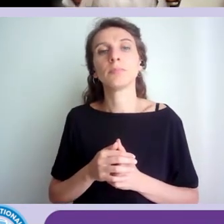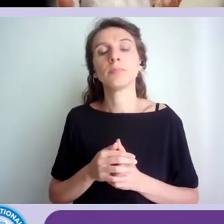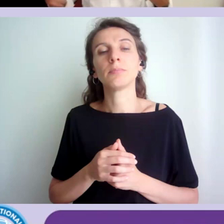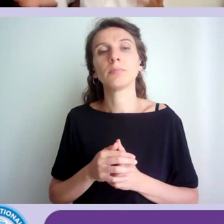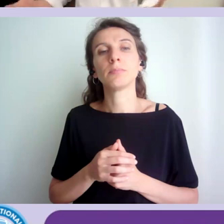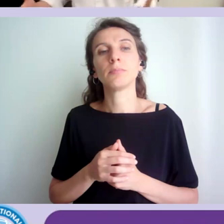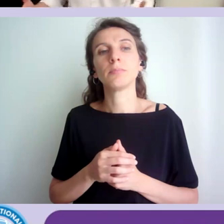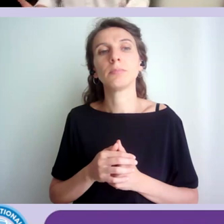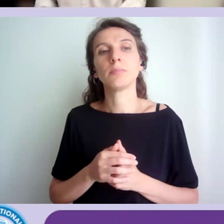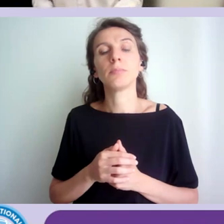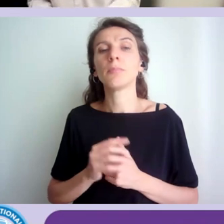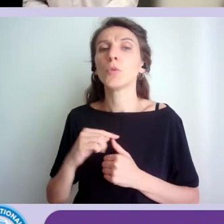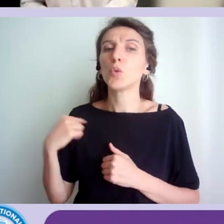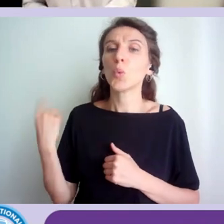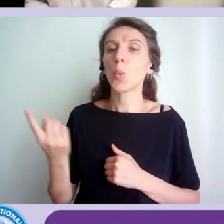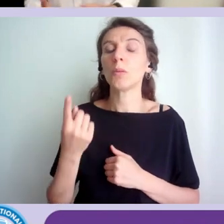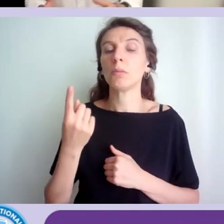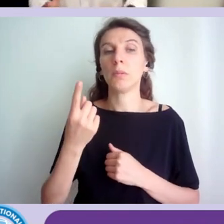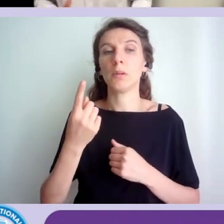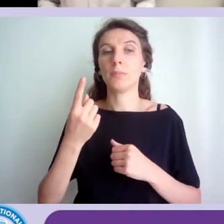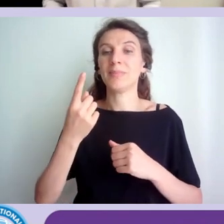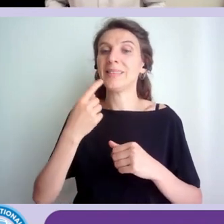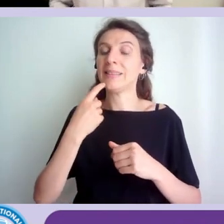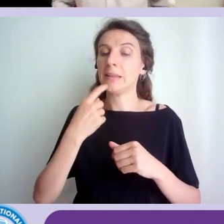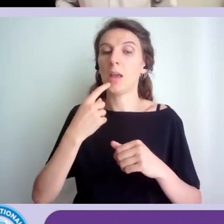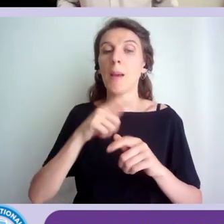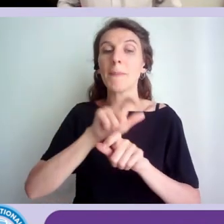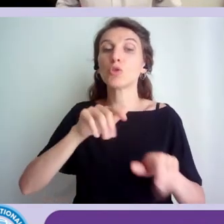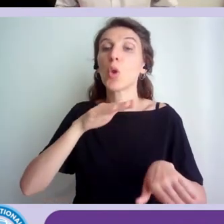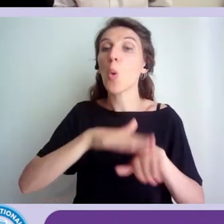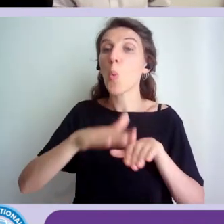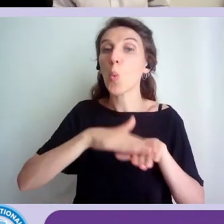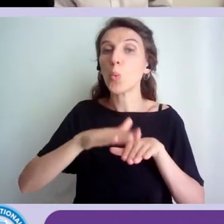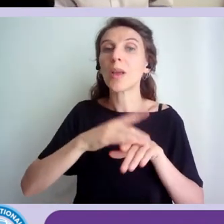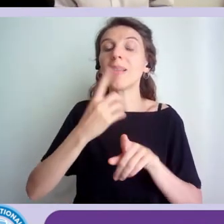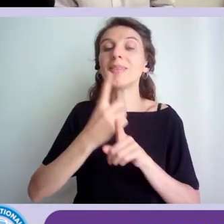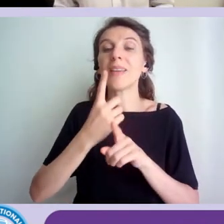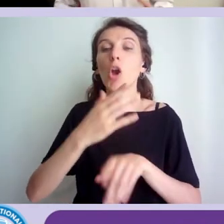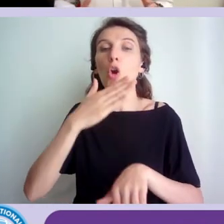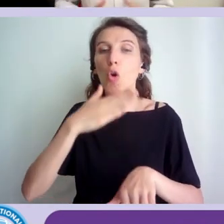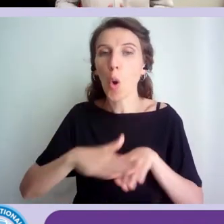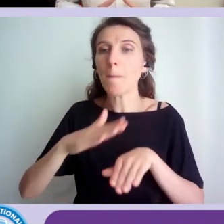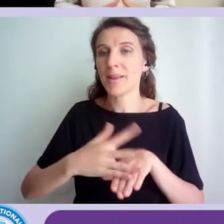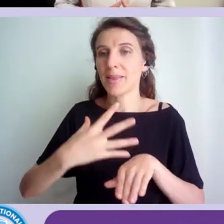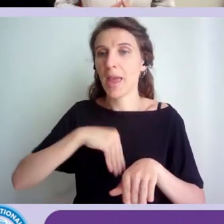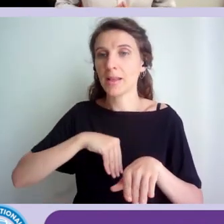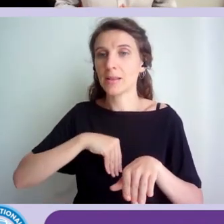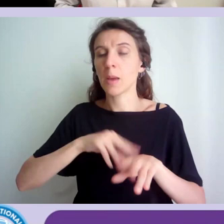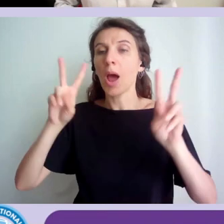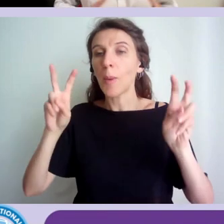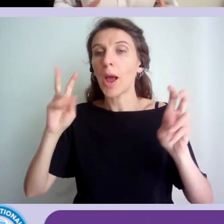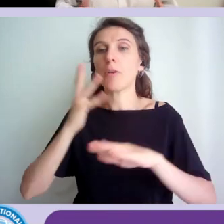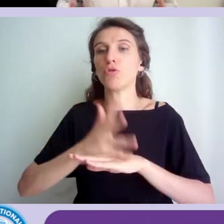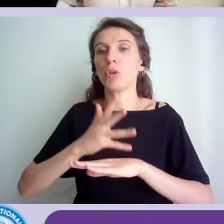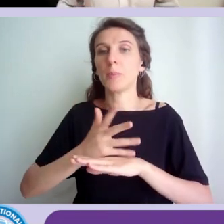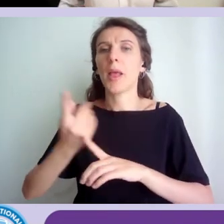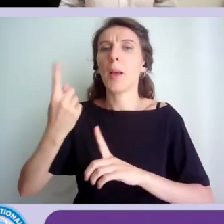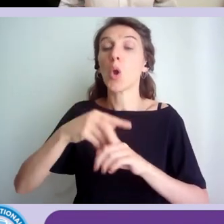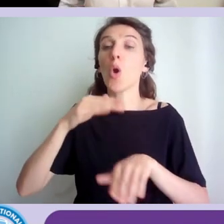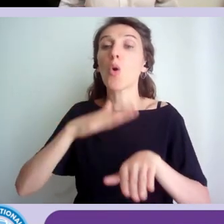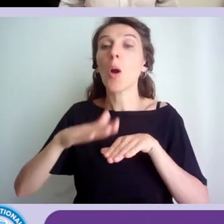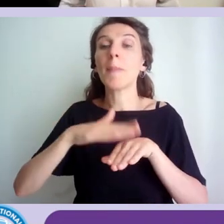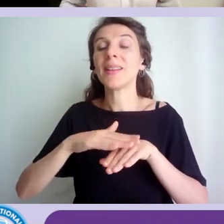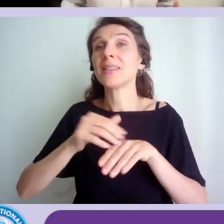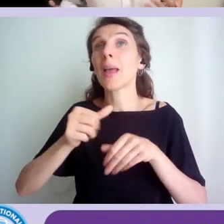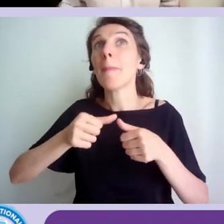dell'esperienza d'uso devono avere competenze sull'accessibilità e preferibilmente competenze non di